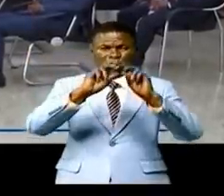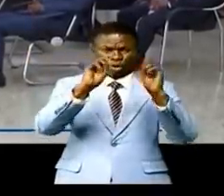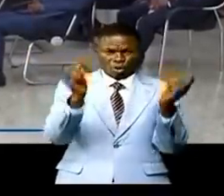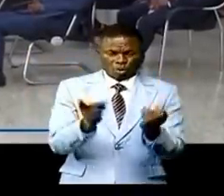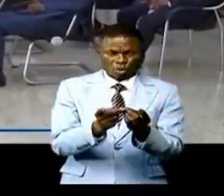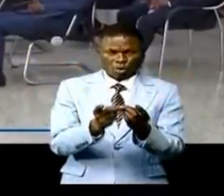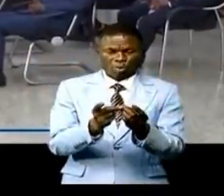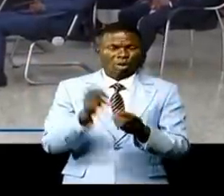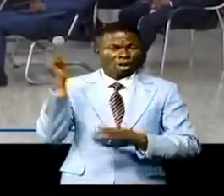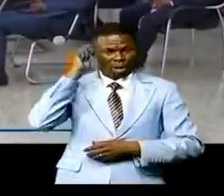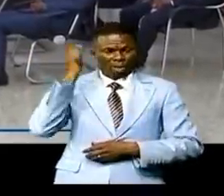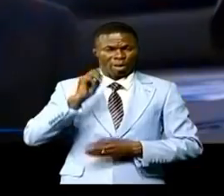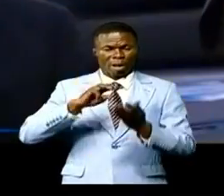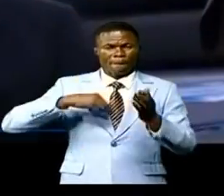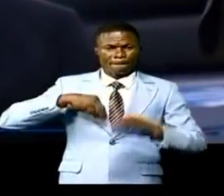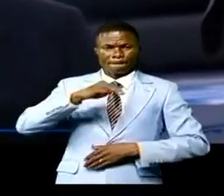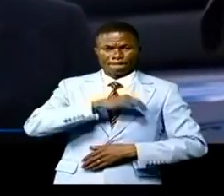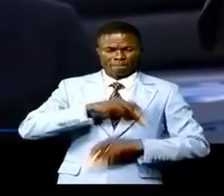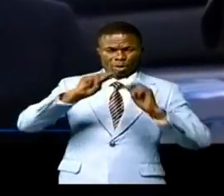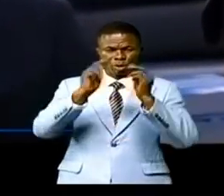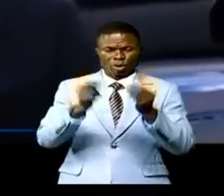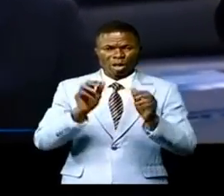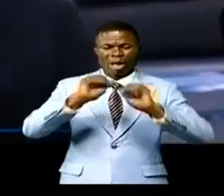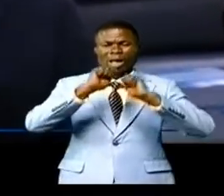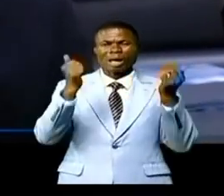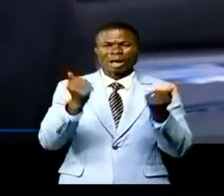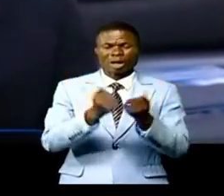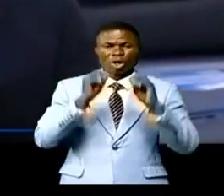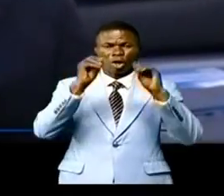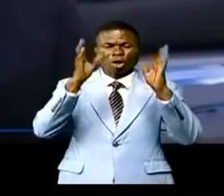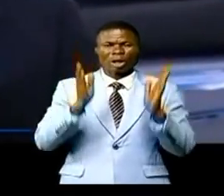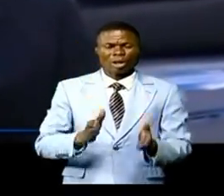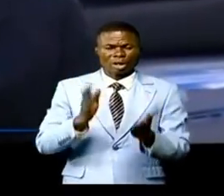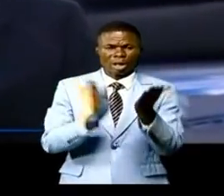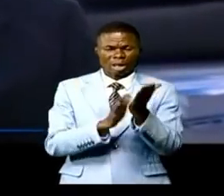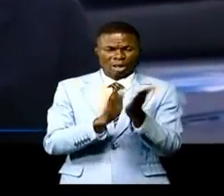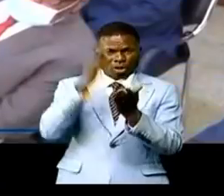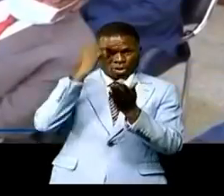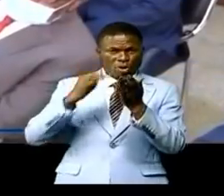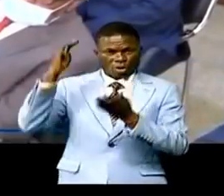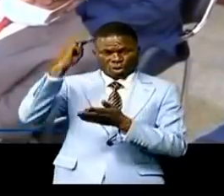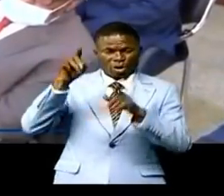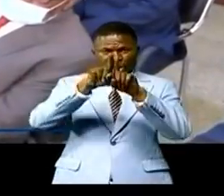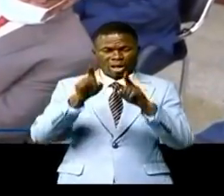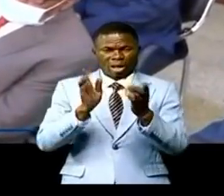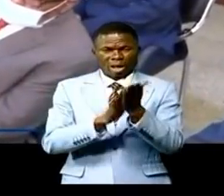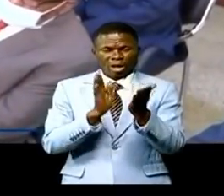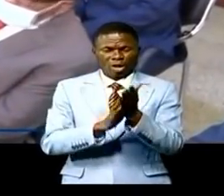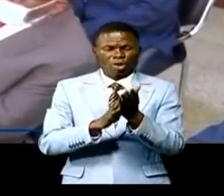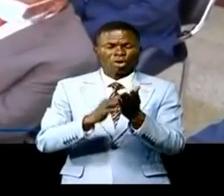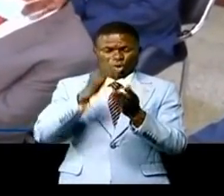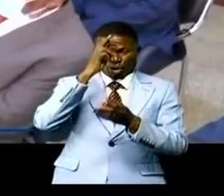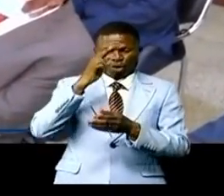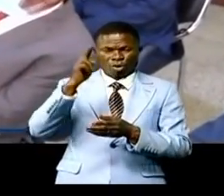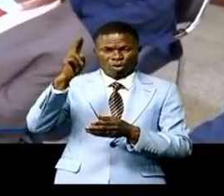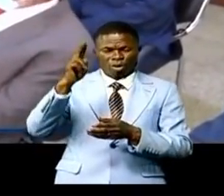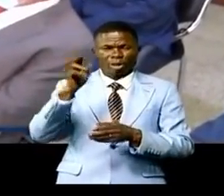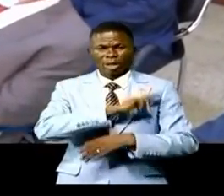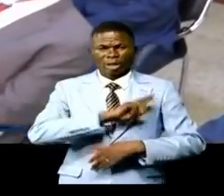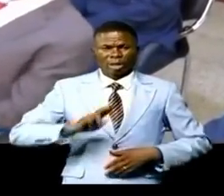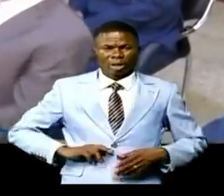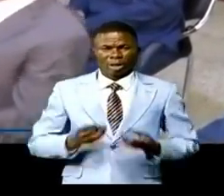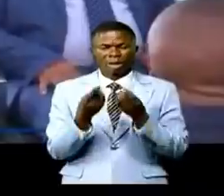professeurs membres du réseau des associations d'enseignants des universités et instituts supérieurs officiels de la République